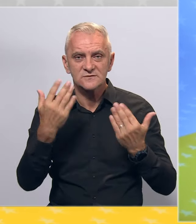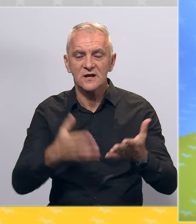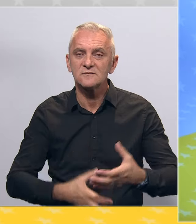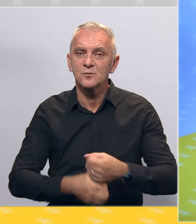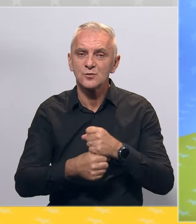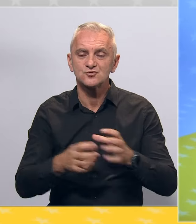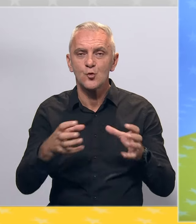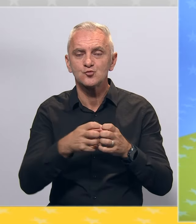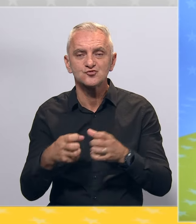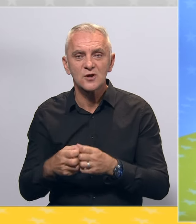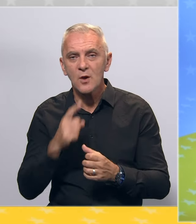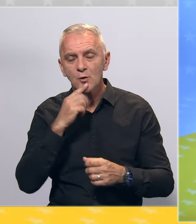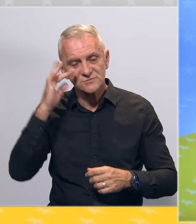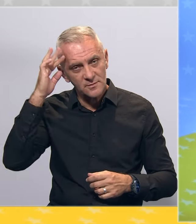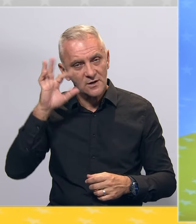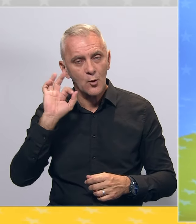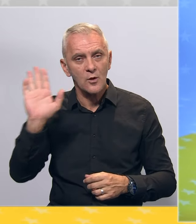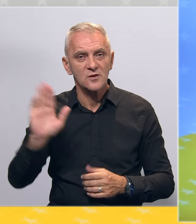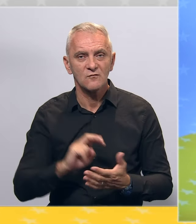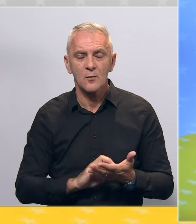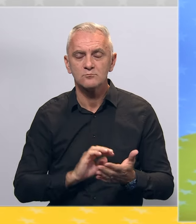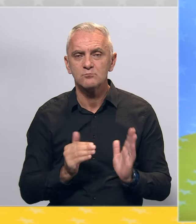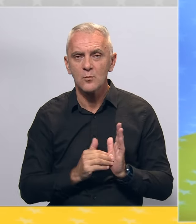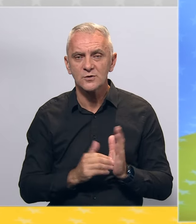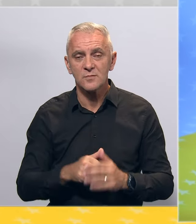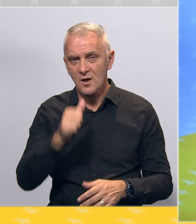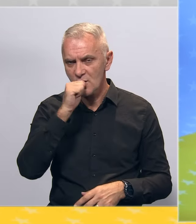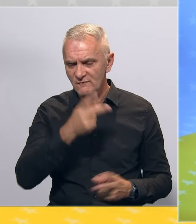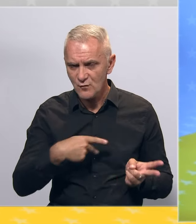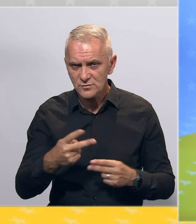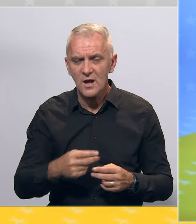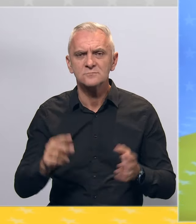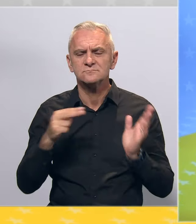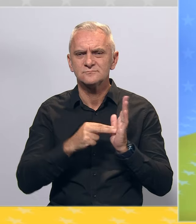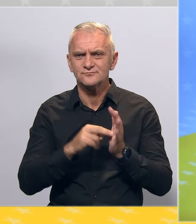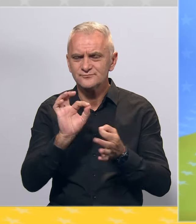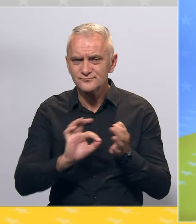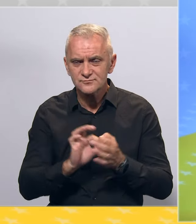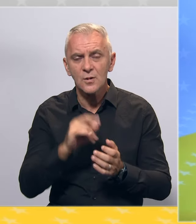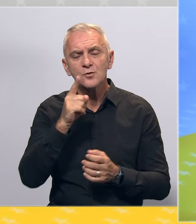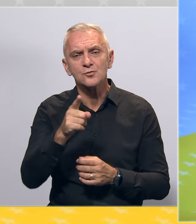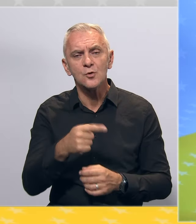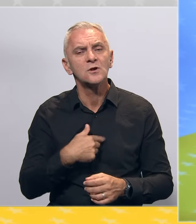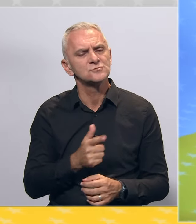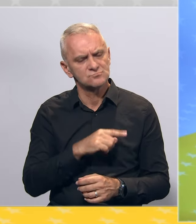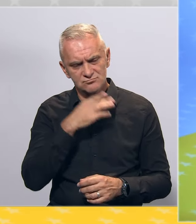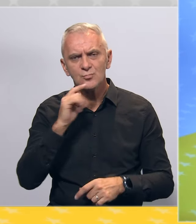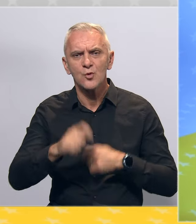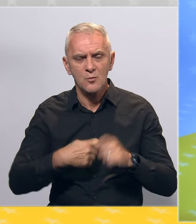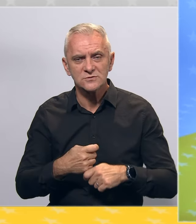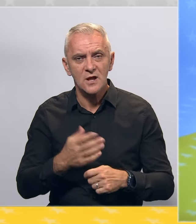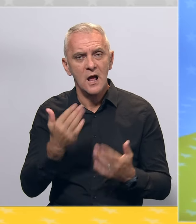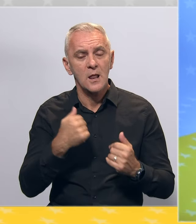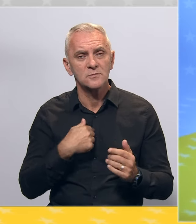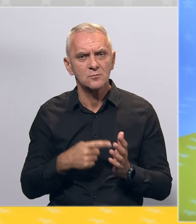potporu udrugama koji se brinu o njihovim potrebama. Voda obskrba i energetska efikasnost polja su gdje nas očekuje dosta posla, ali pokazali smo